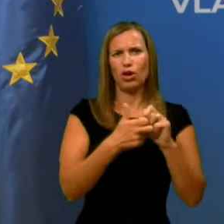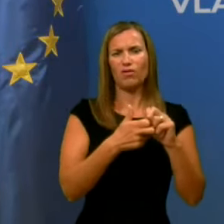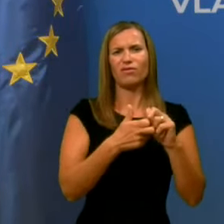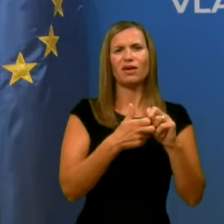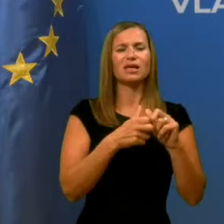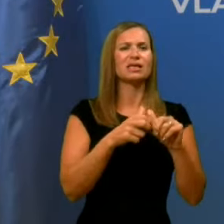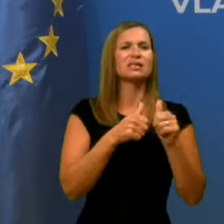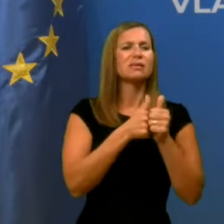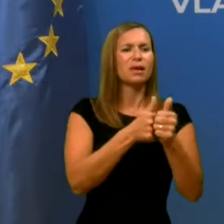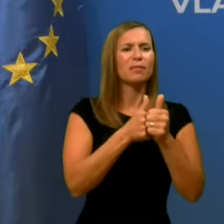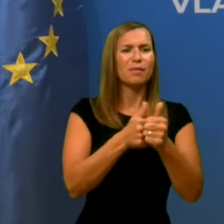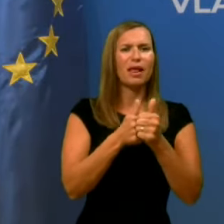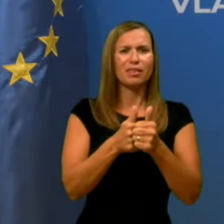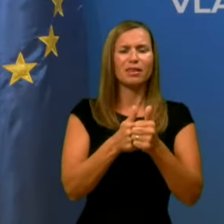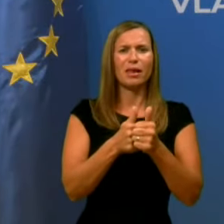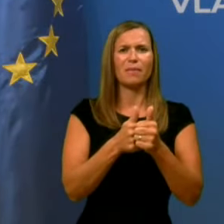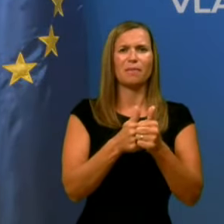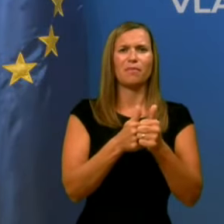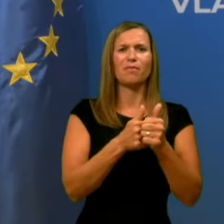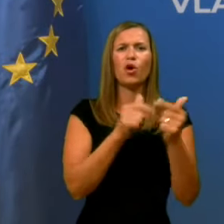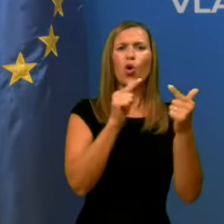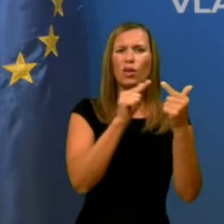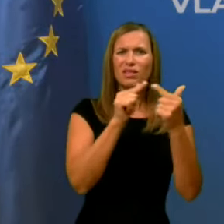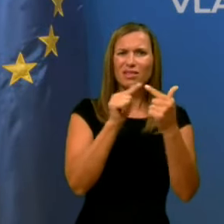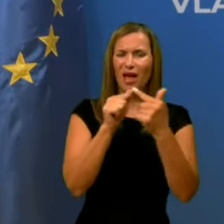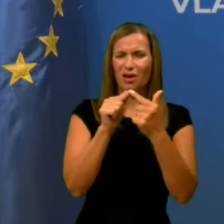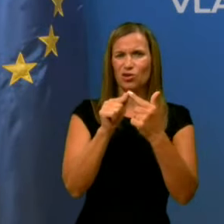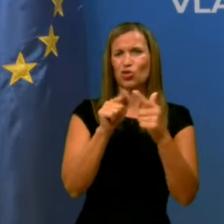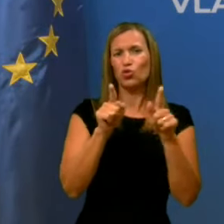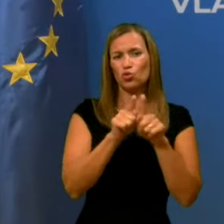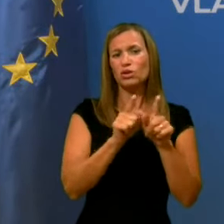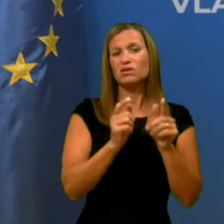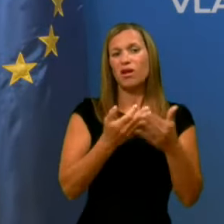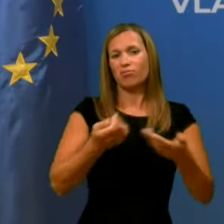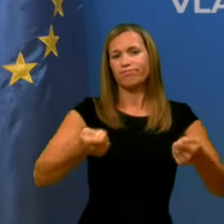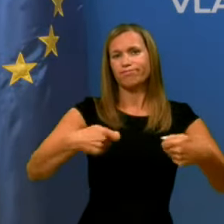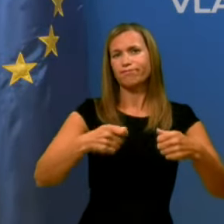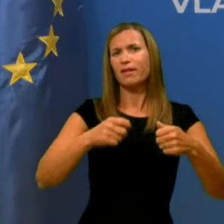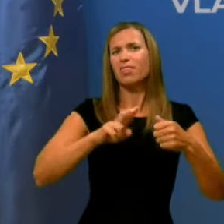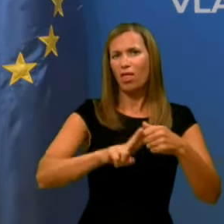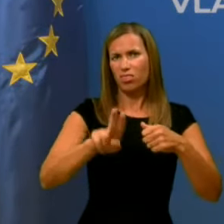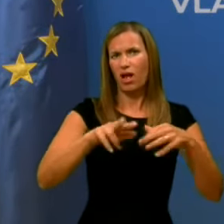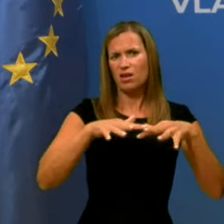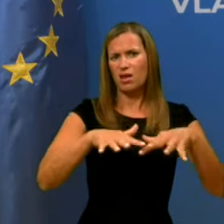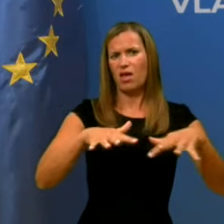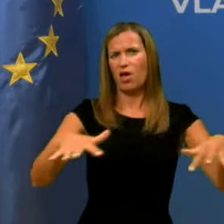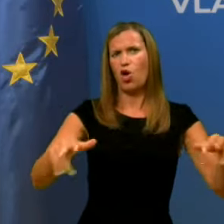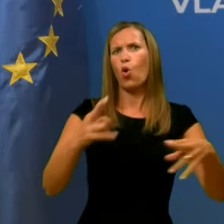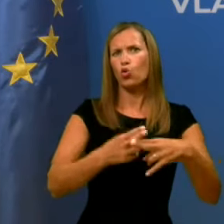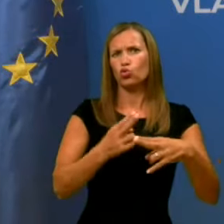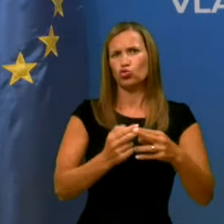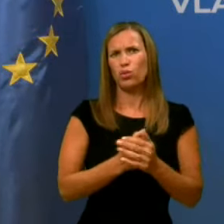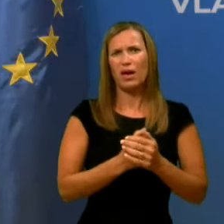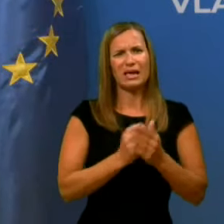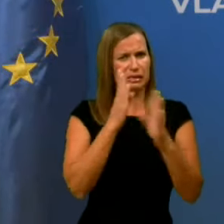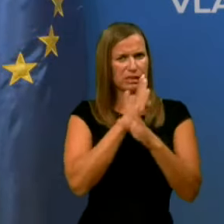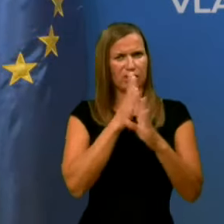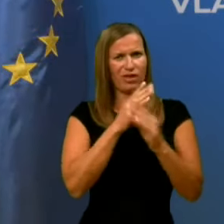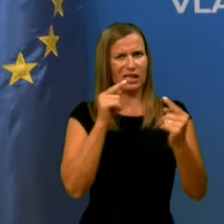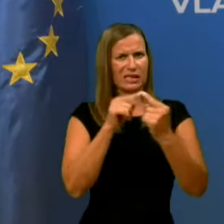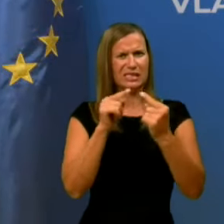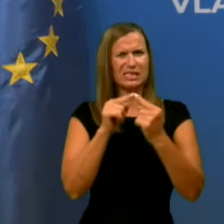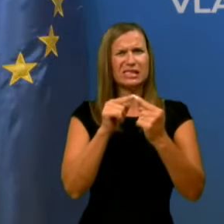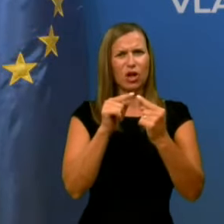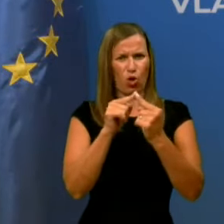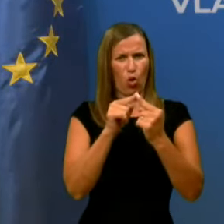kontaktov in potem sveda tudi na daljnim obladovanjem okužbe. Torej, prikrivanje seveda stikov v resnici ni na